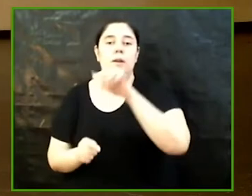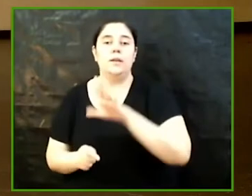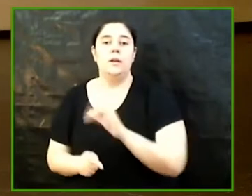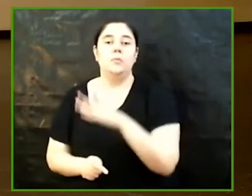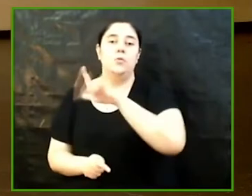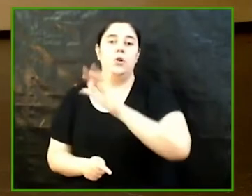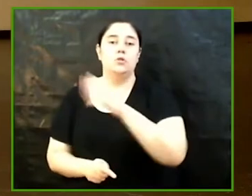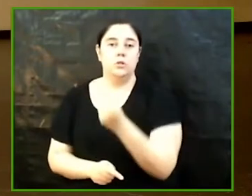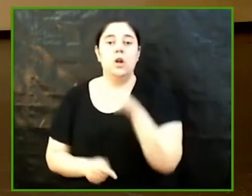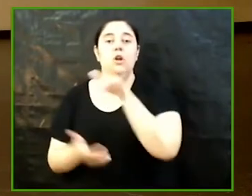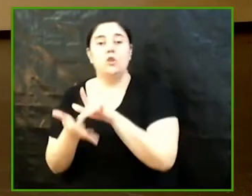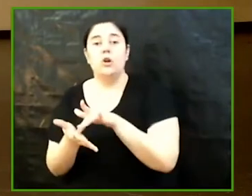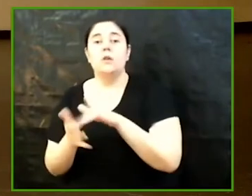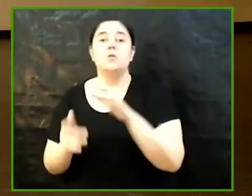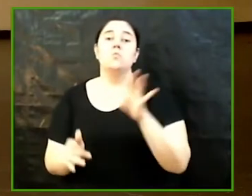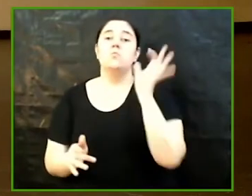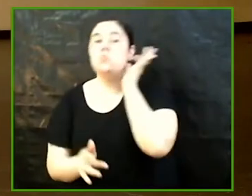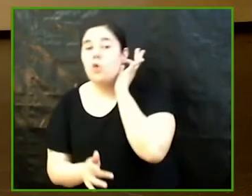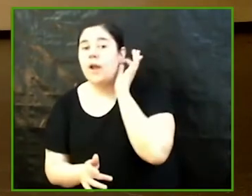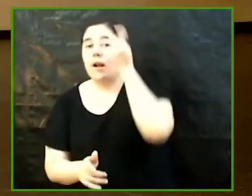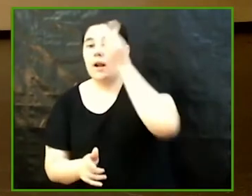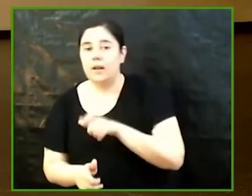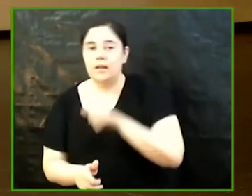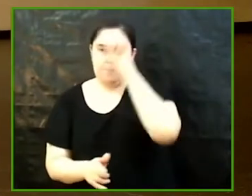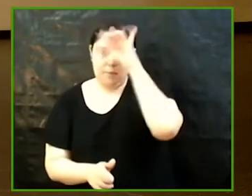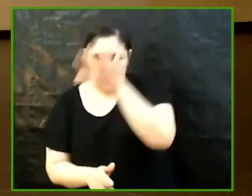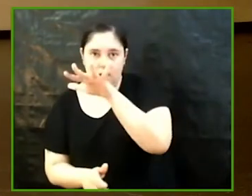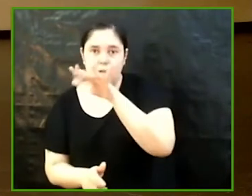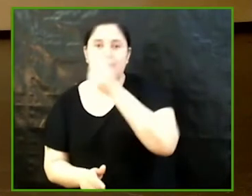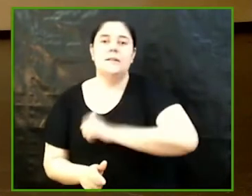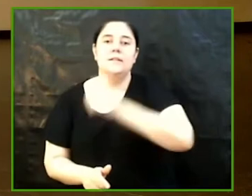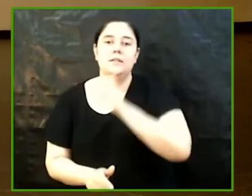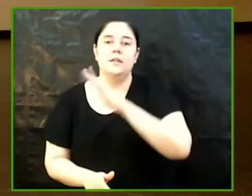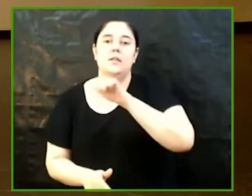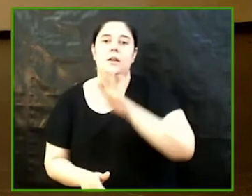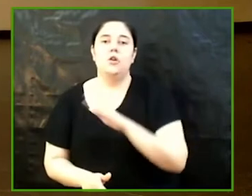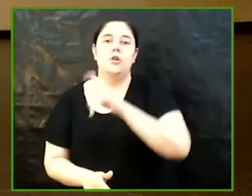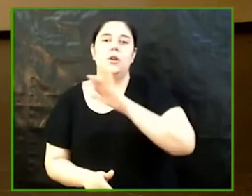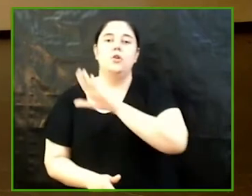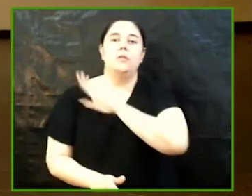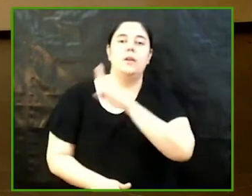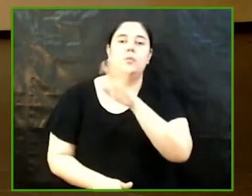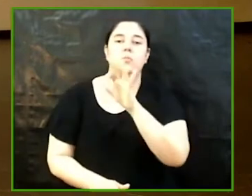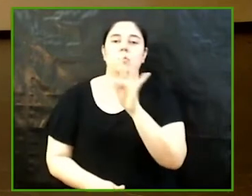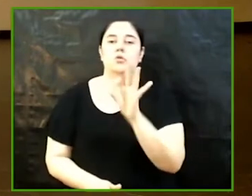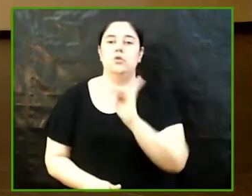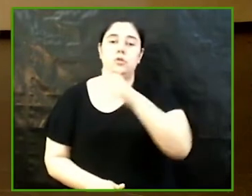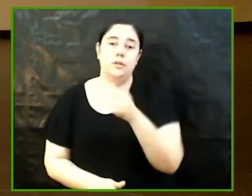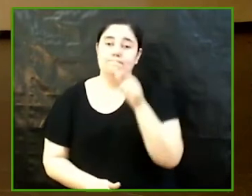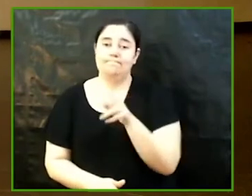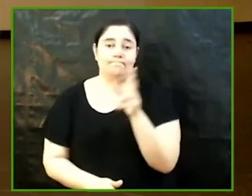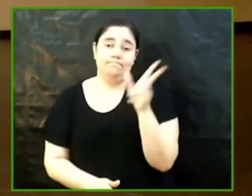Mujer Minera Resistir en el Cerro Rico de Potosí Tutor Albert Soler Bruget Excusa l'assistència